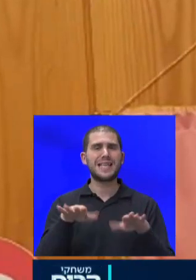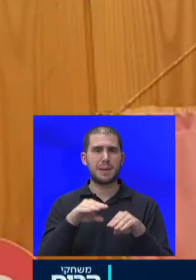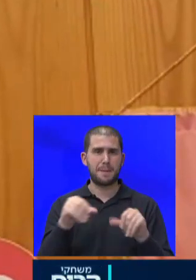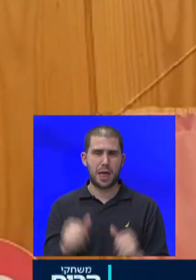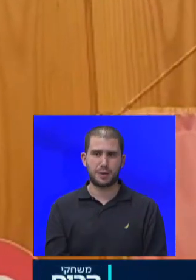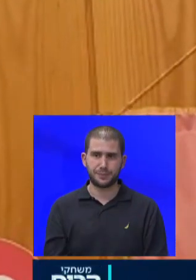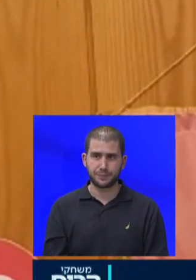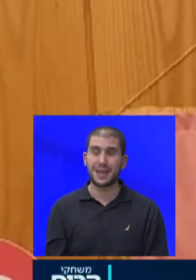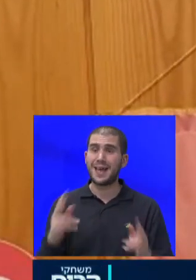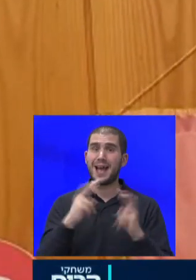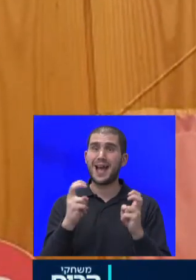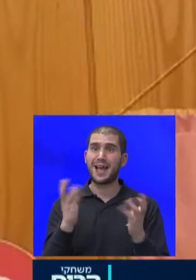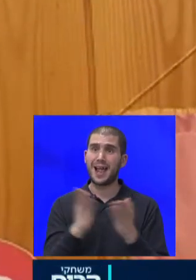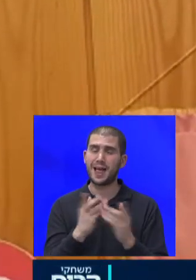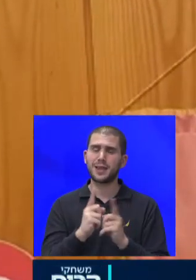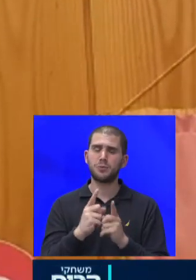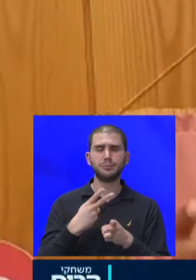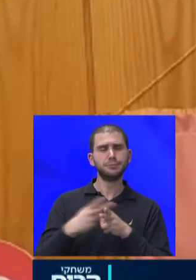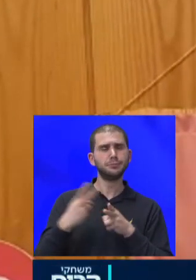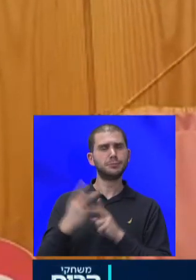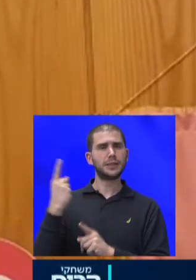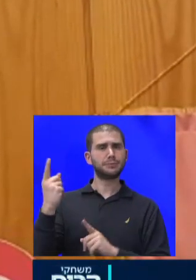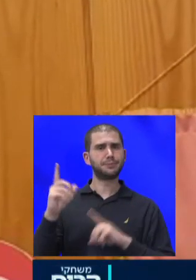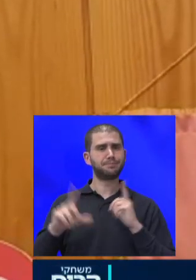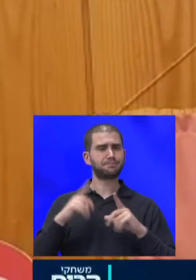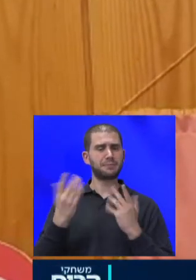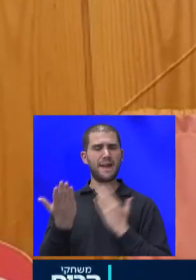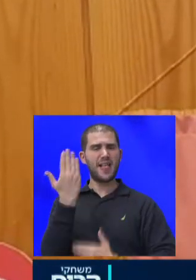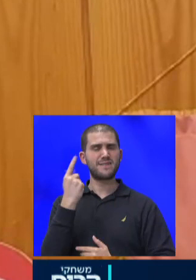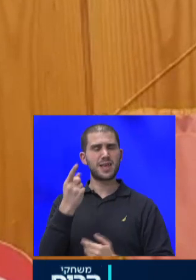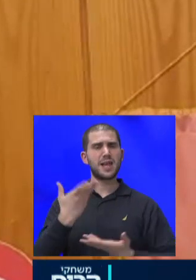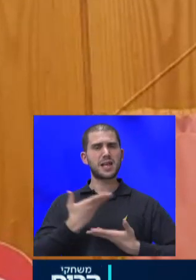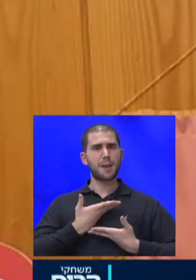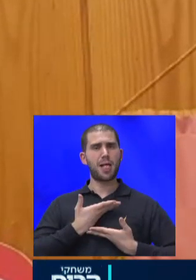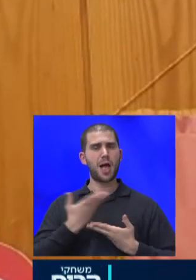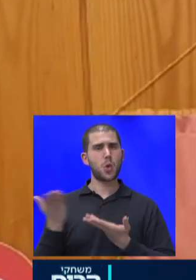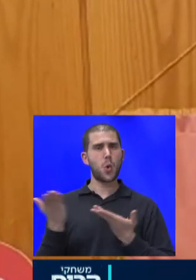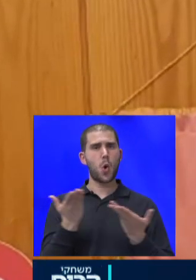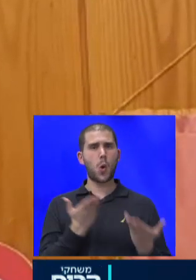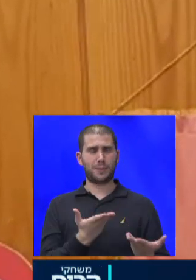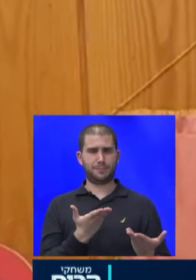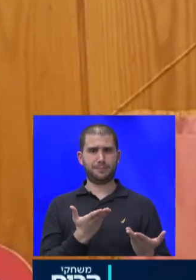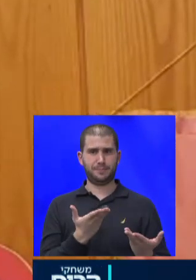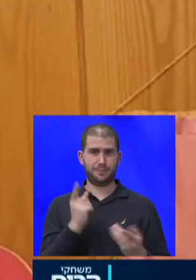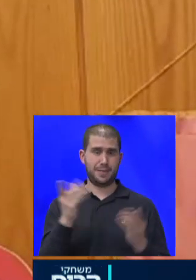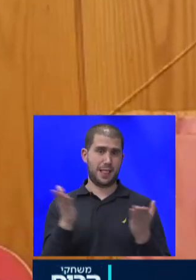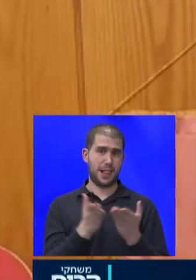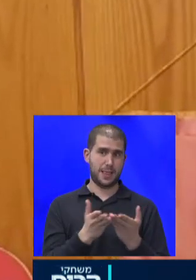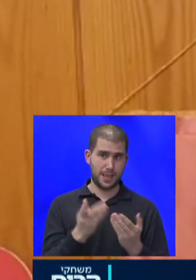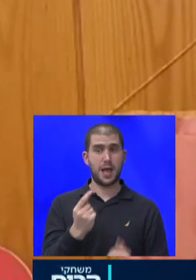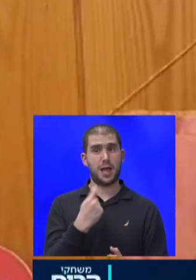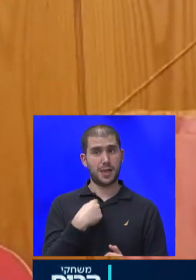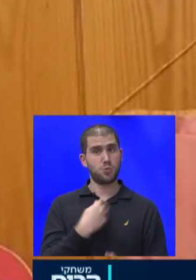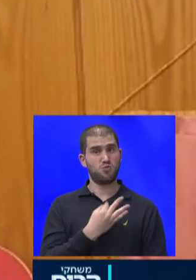ממרקת ומצחצחת את עצמה לקראת כמלת האורחים לאלת. אנחנו מבחינתנו האורחים